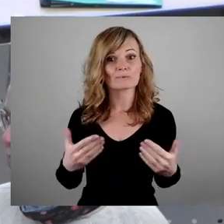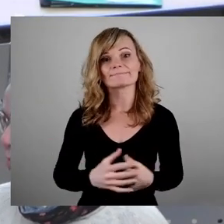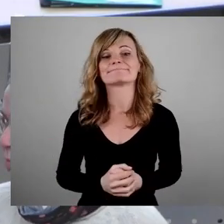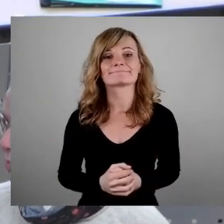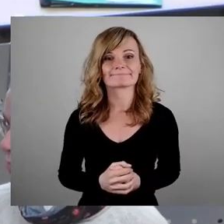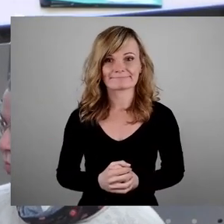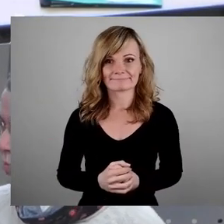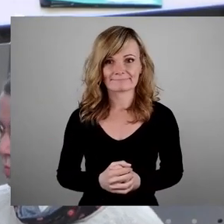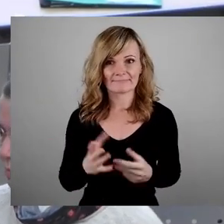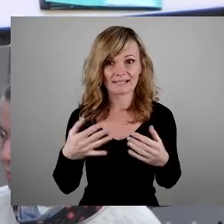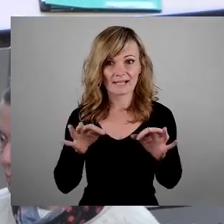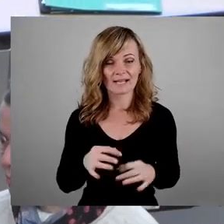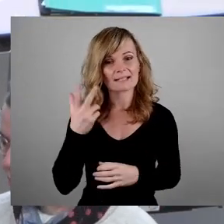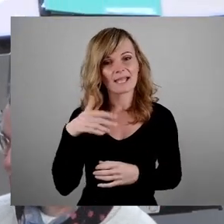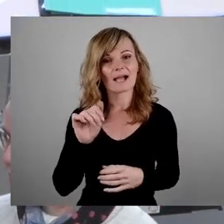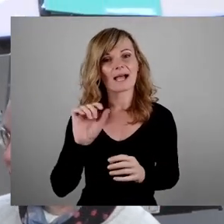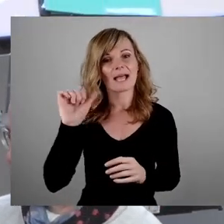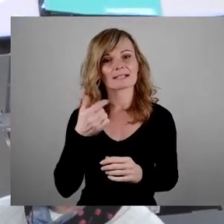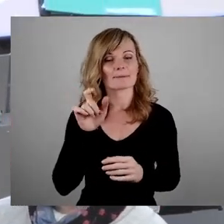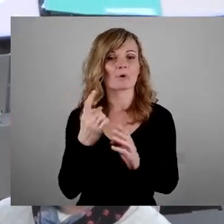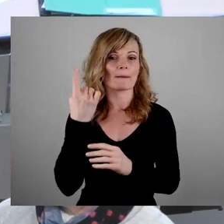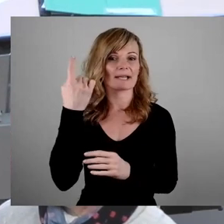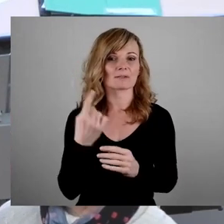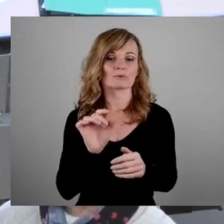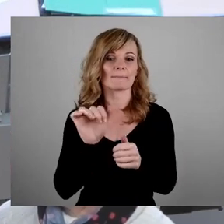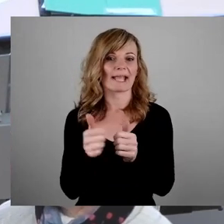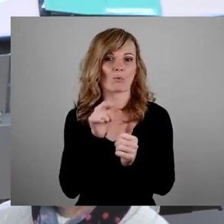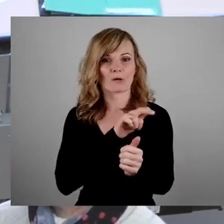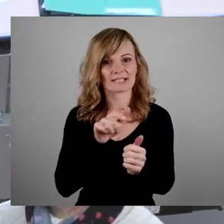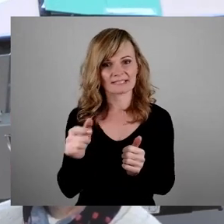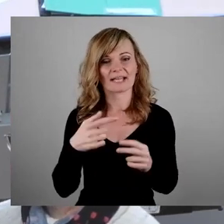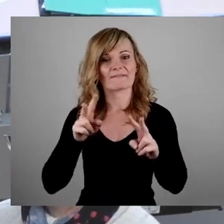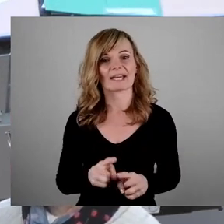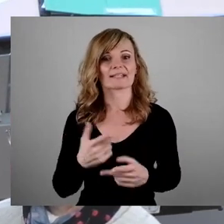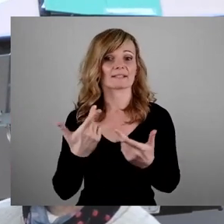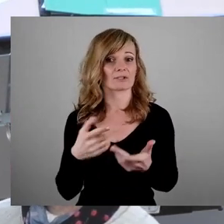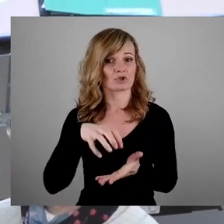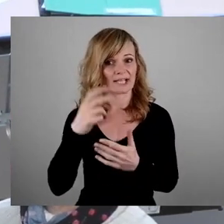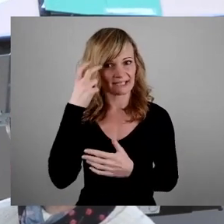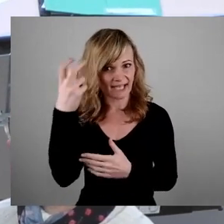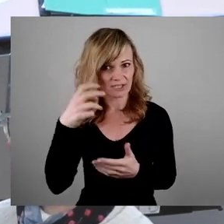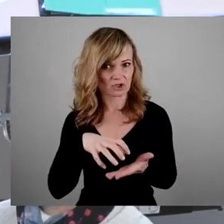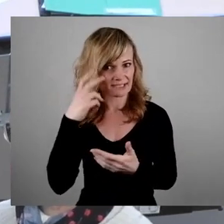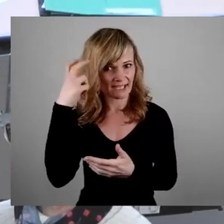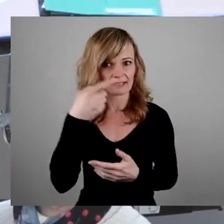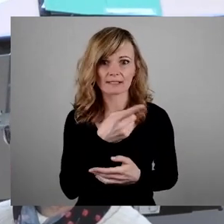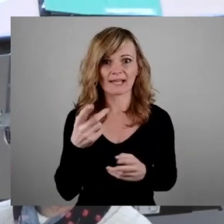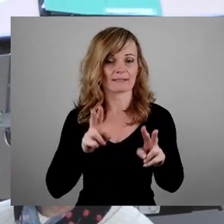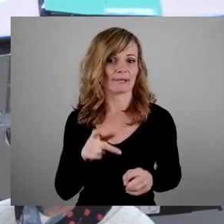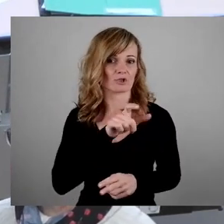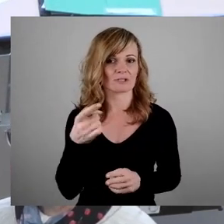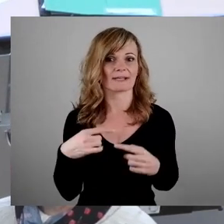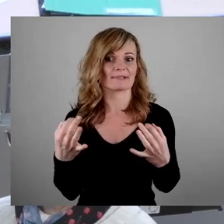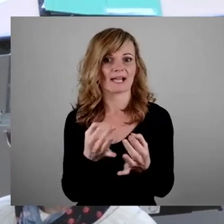Sehr geehrter Herr Erster Bürgermeister und Beigeordnete, werte Stadträtinnen und Stadträte, werte Menschen hier im Saal und im